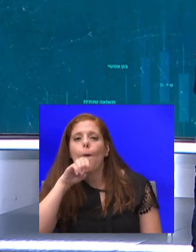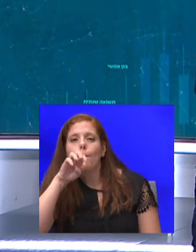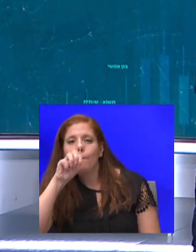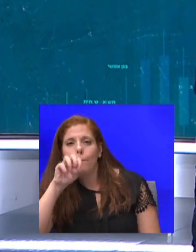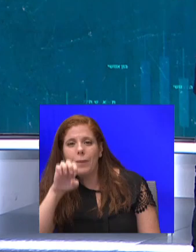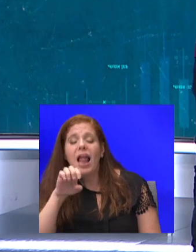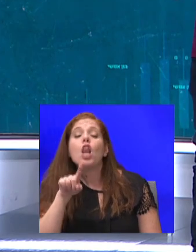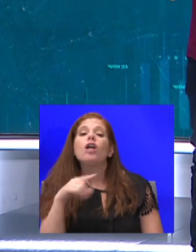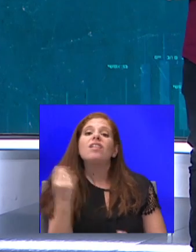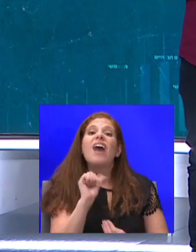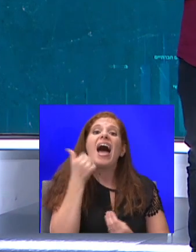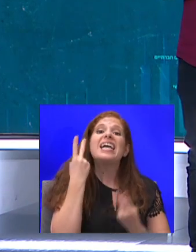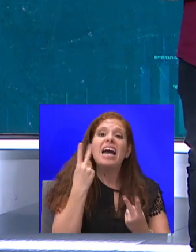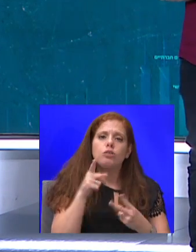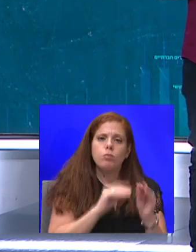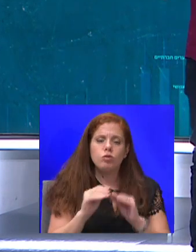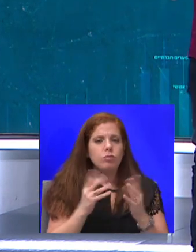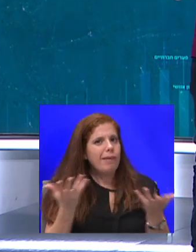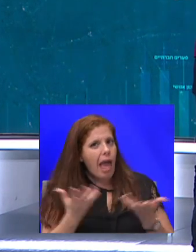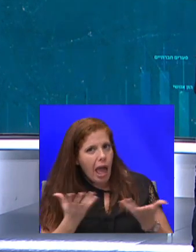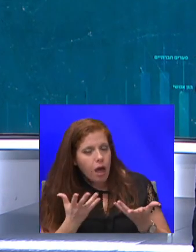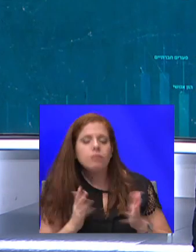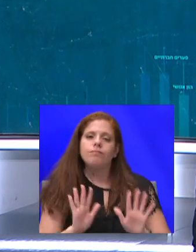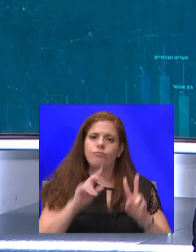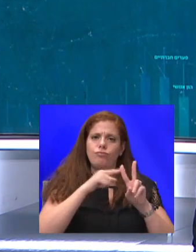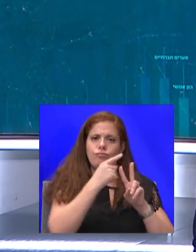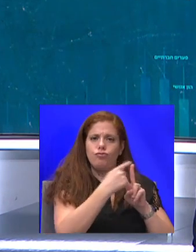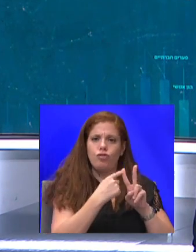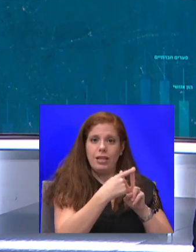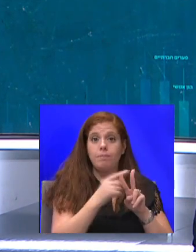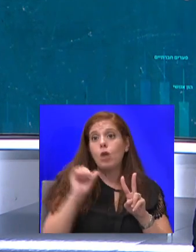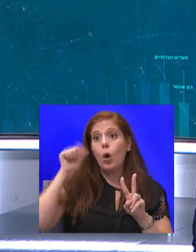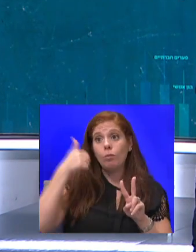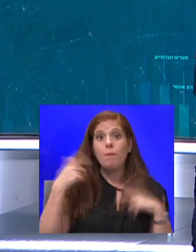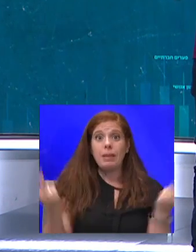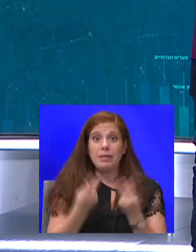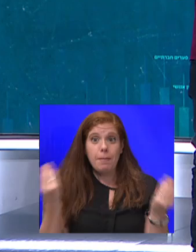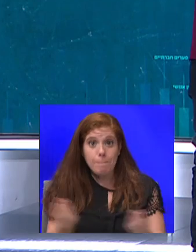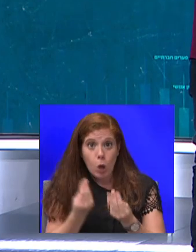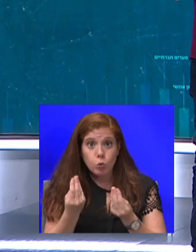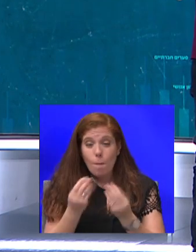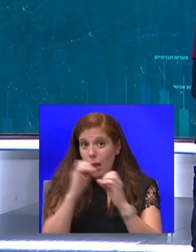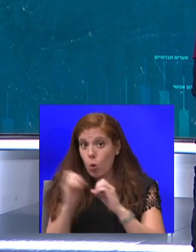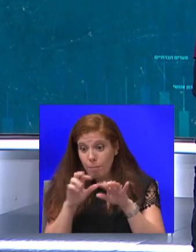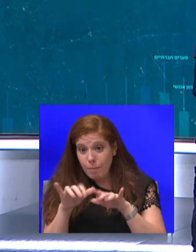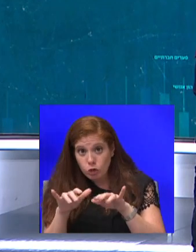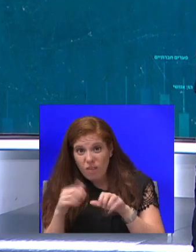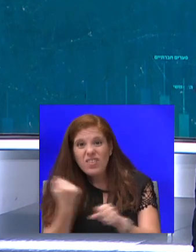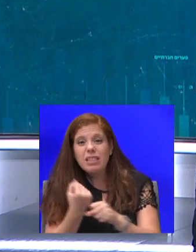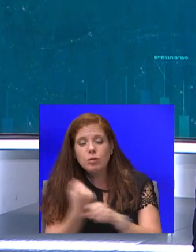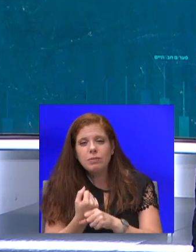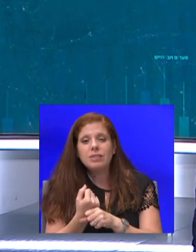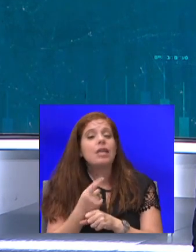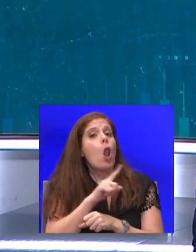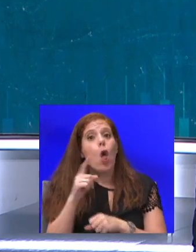עשתה את זה? בשתי הדרכים. דבר ראשון, אם אתם מחפשים משהו בגוגל במחשב, ואתם עושים את זה דרך דפדפן שהוא לא קרום, גוגל